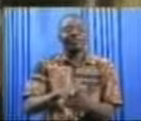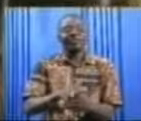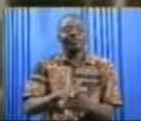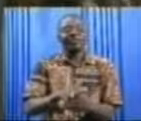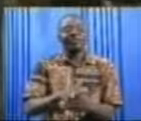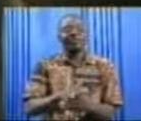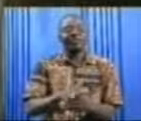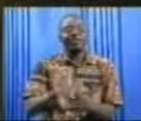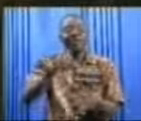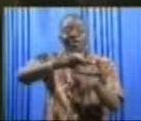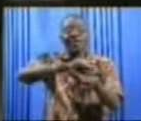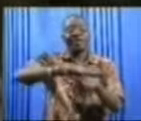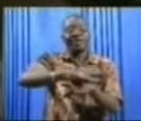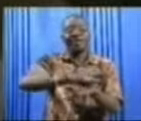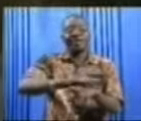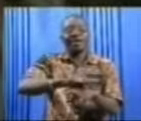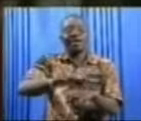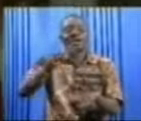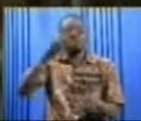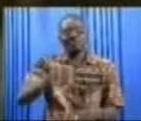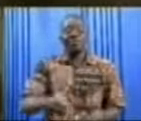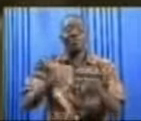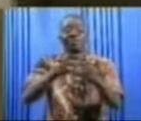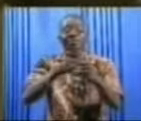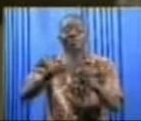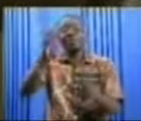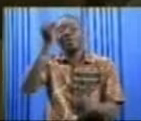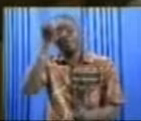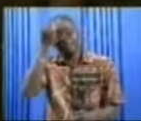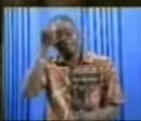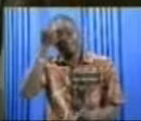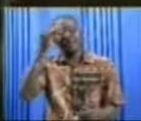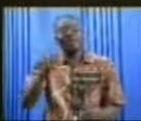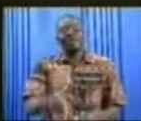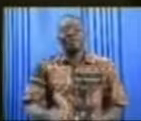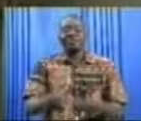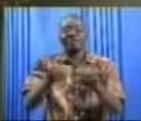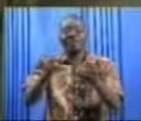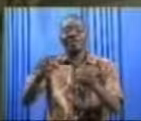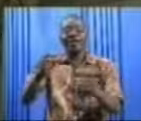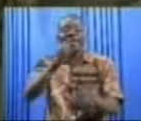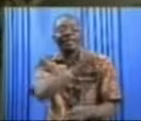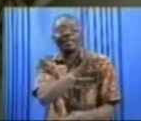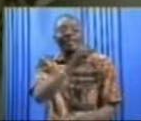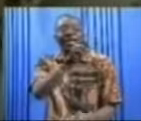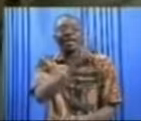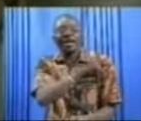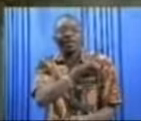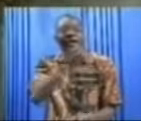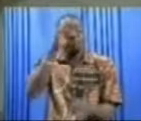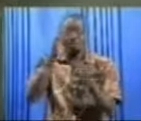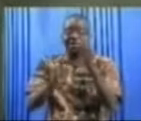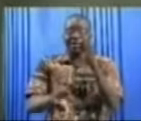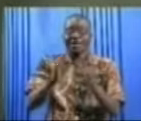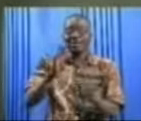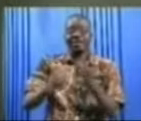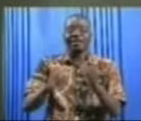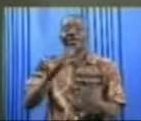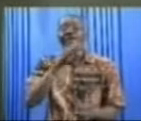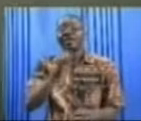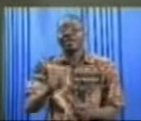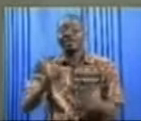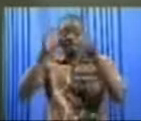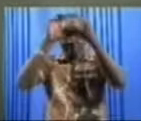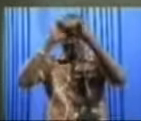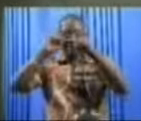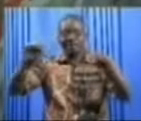Au Sénégal, nommé premier ministre Aminata Touré cède sa place à Sidi Kikaba, à la justice. L'ancien président d'honneur